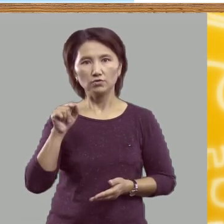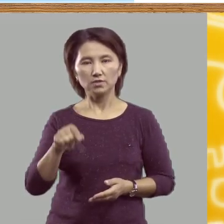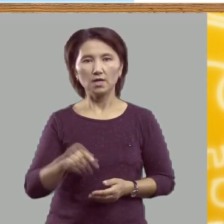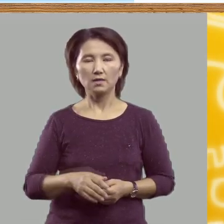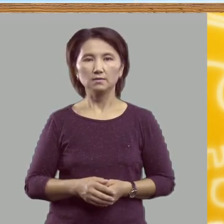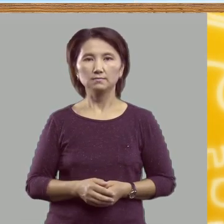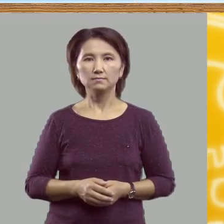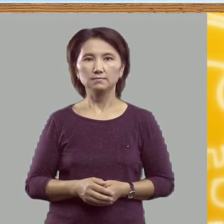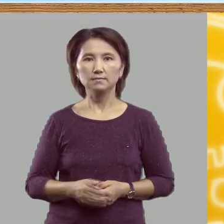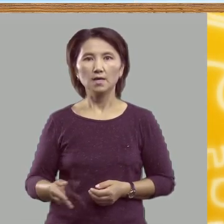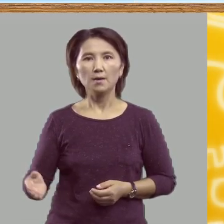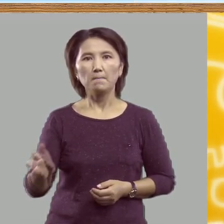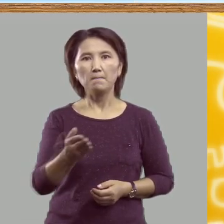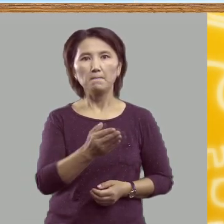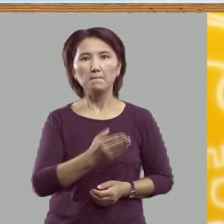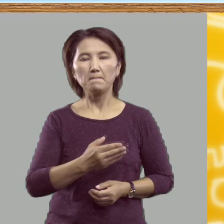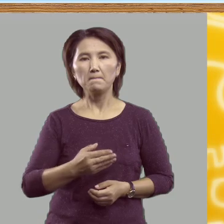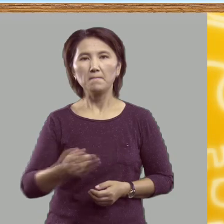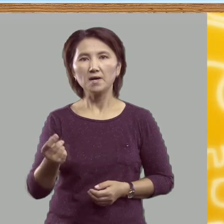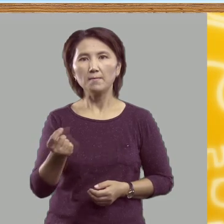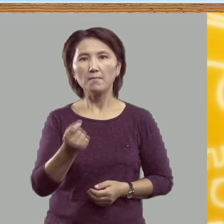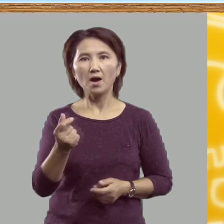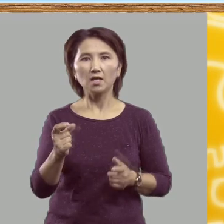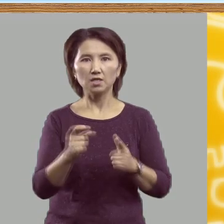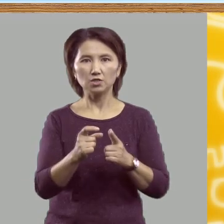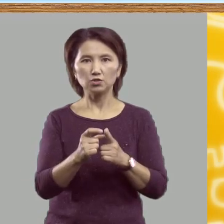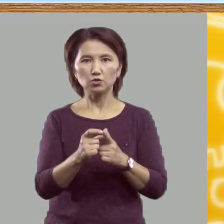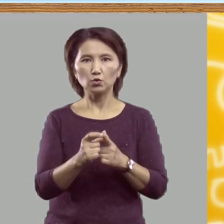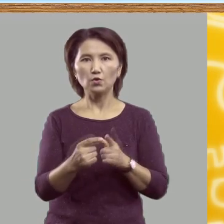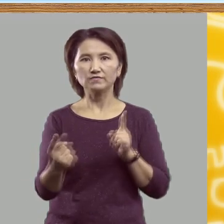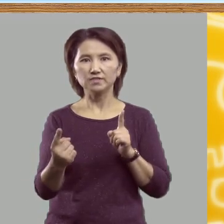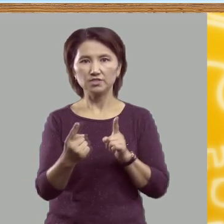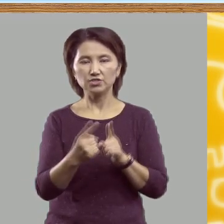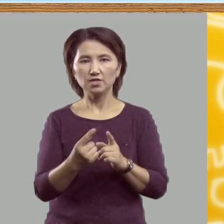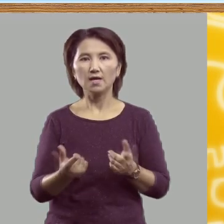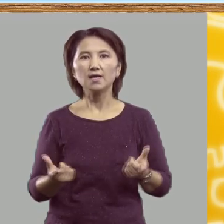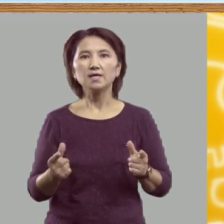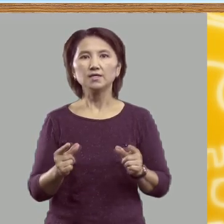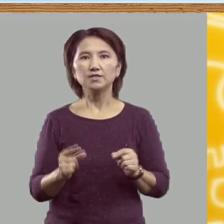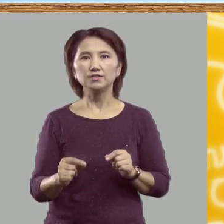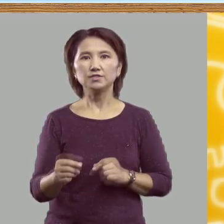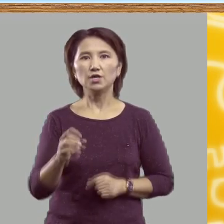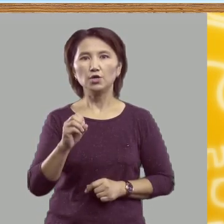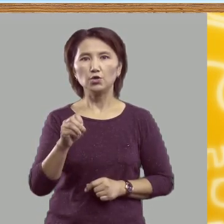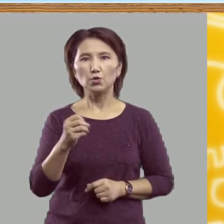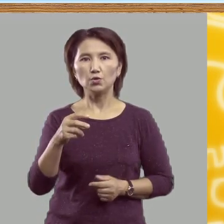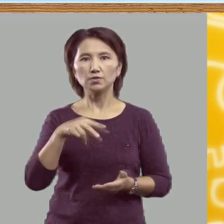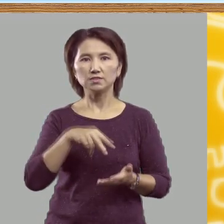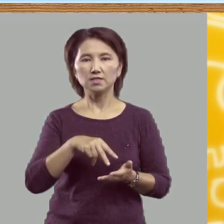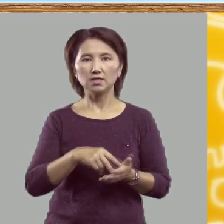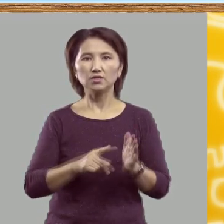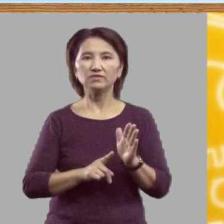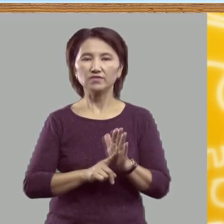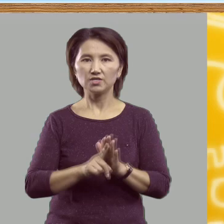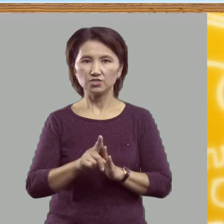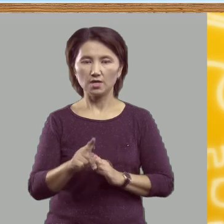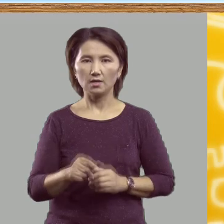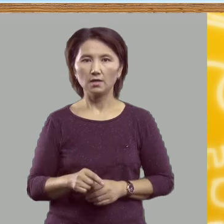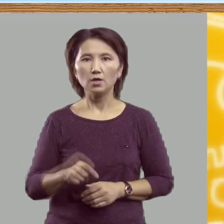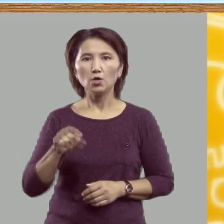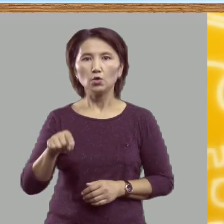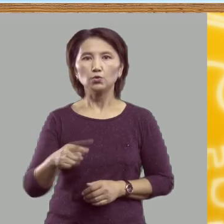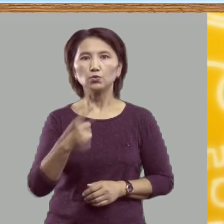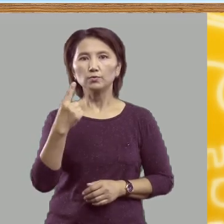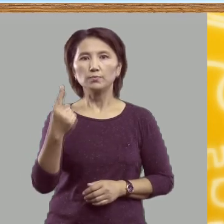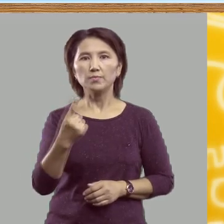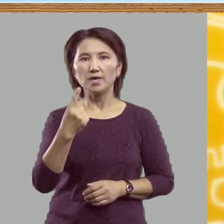Мы мало слов встречали, где Ё стоит в начале. Тут